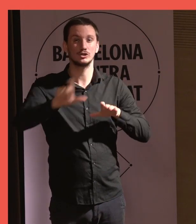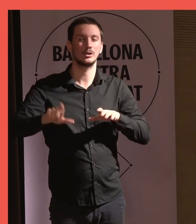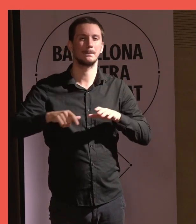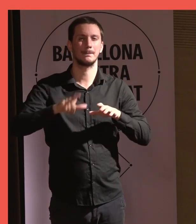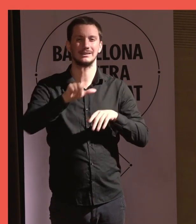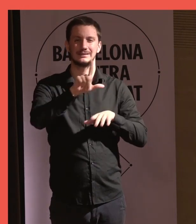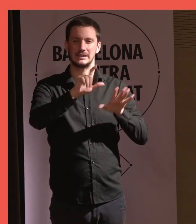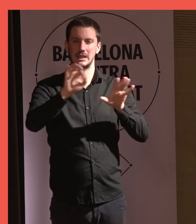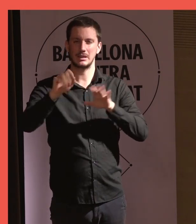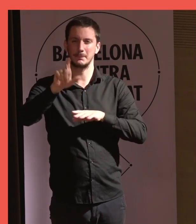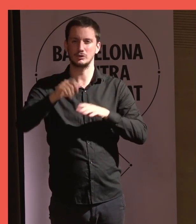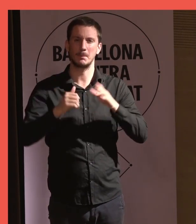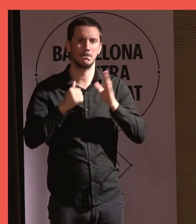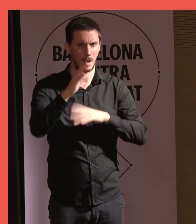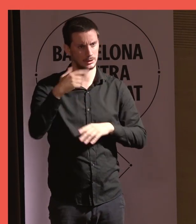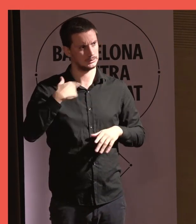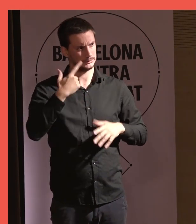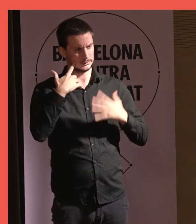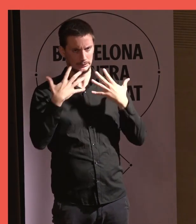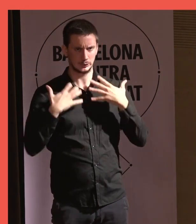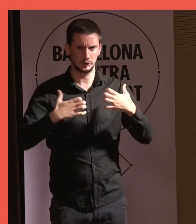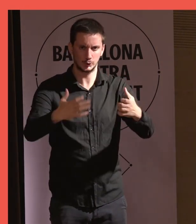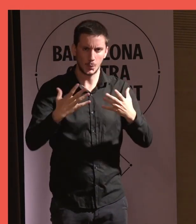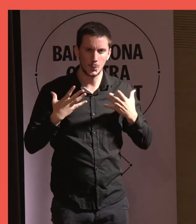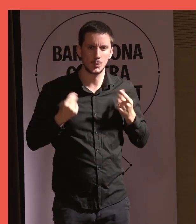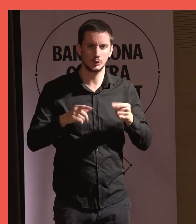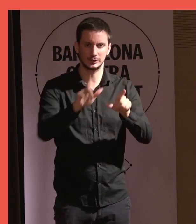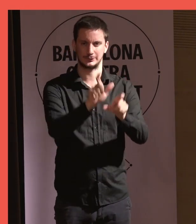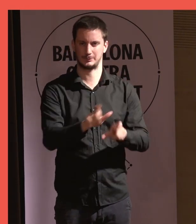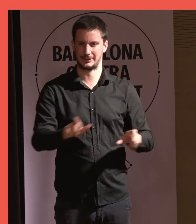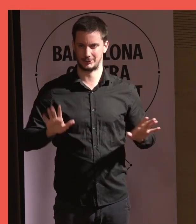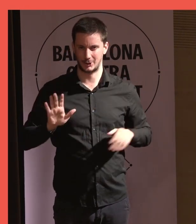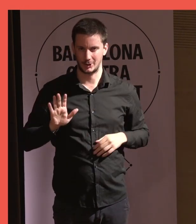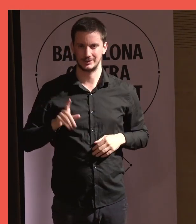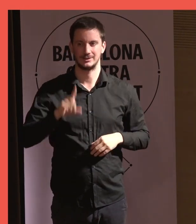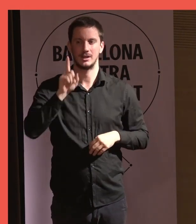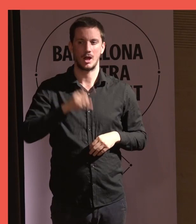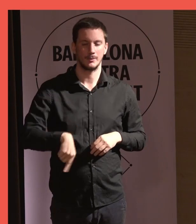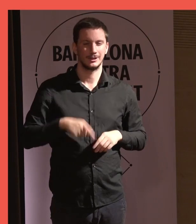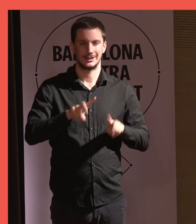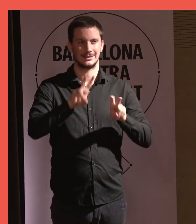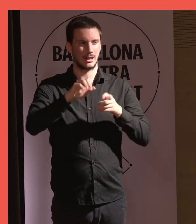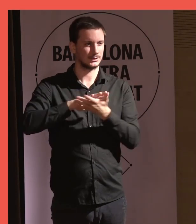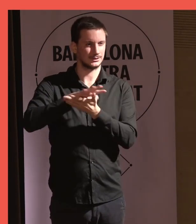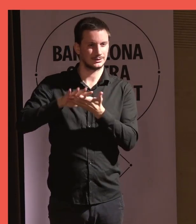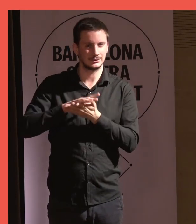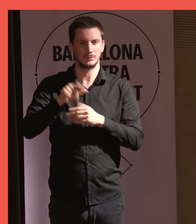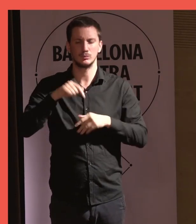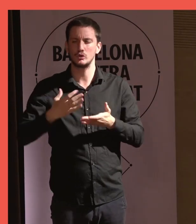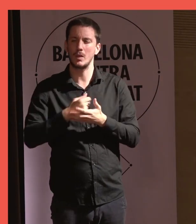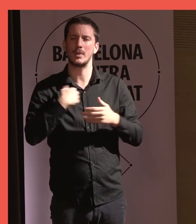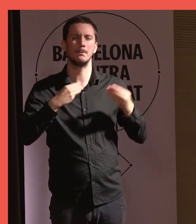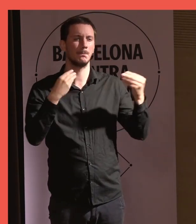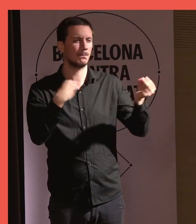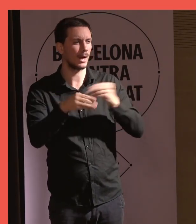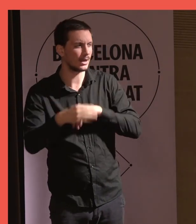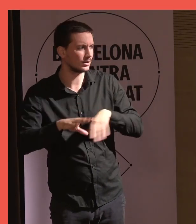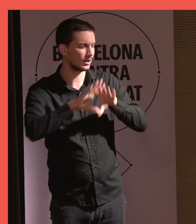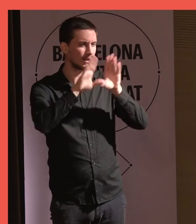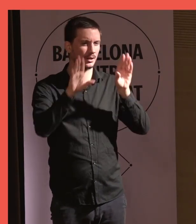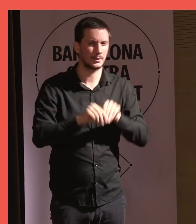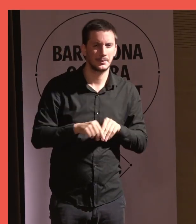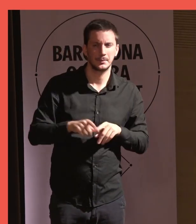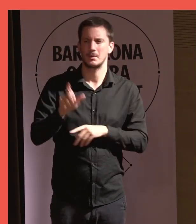Déu-n'hi-do, vull dir que és una bona tribu per començar a remoure tot el tema. Us recordo que tot el material que hi ha aquí, tot, les conclusions,